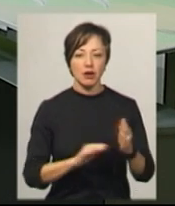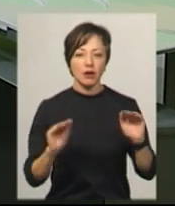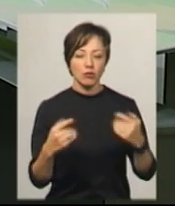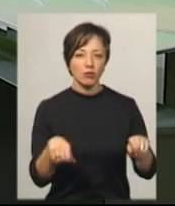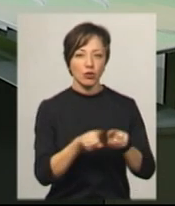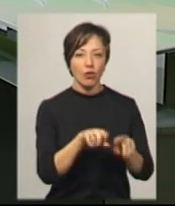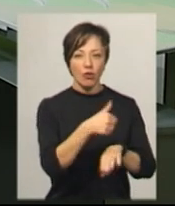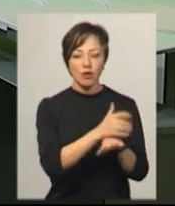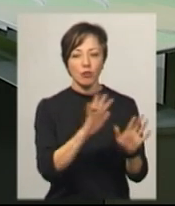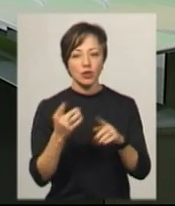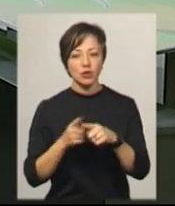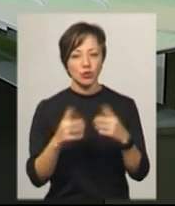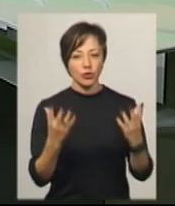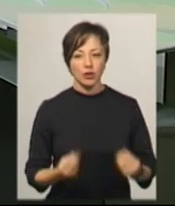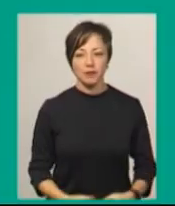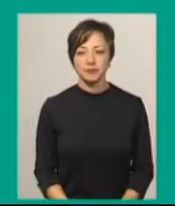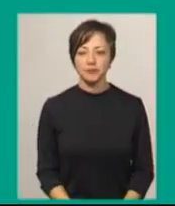коротко про головні події сьогодні.